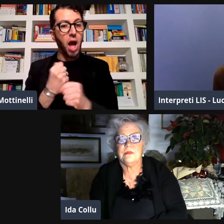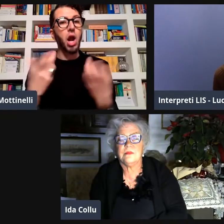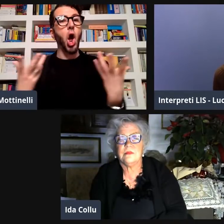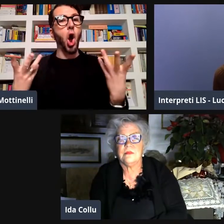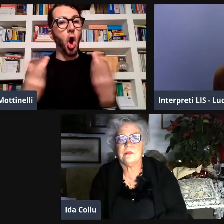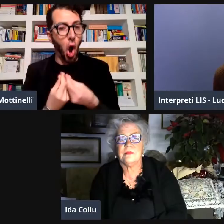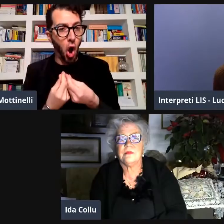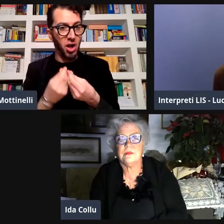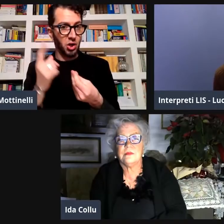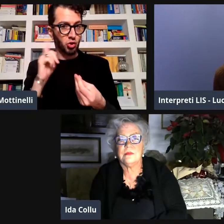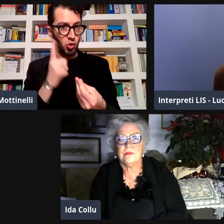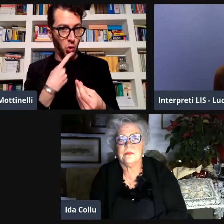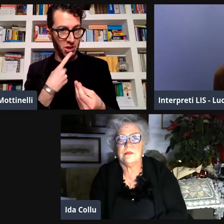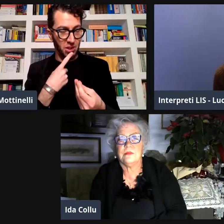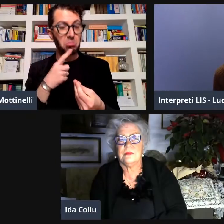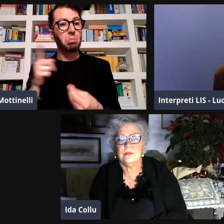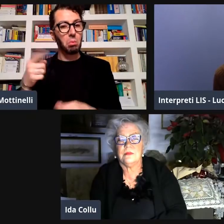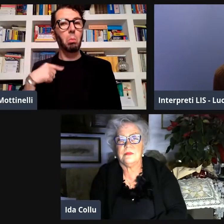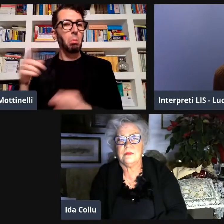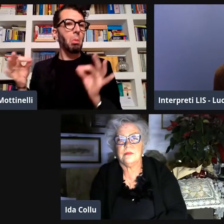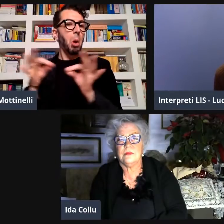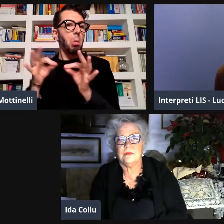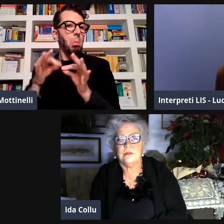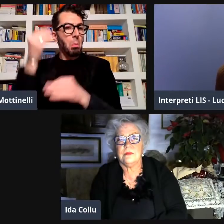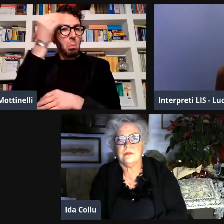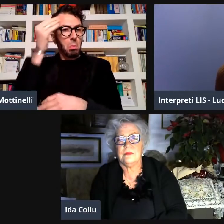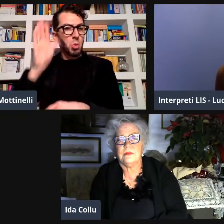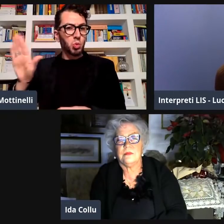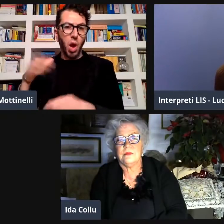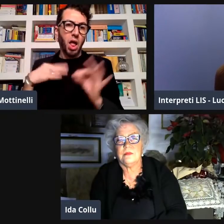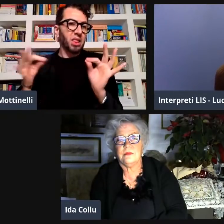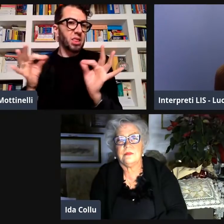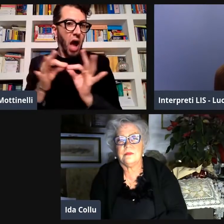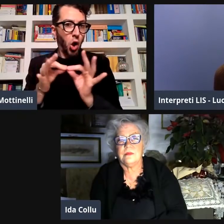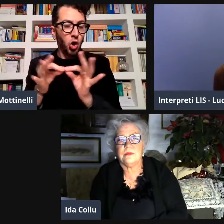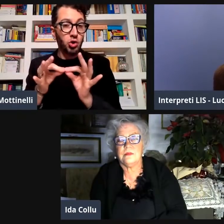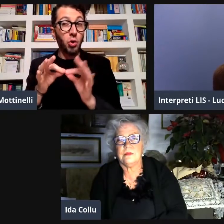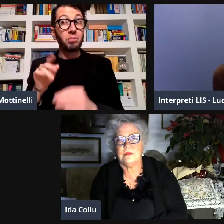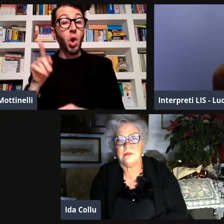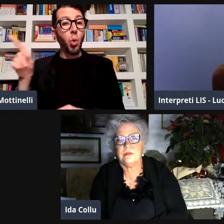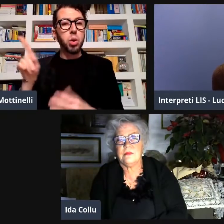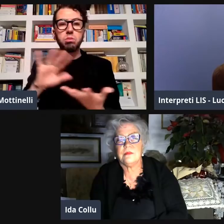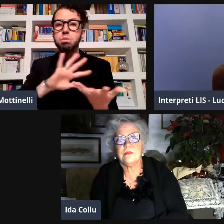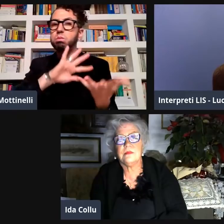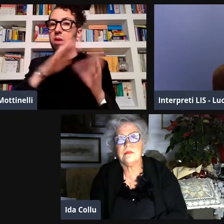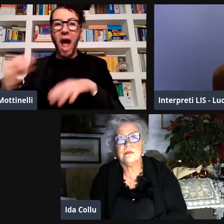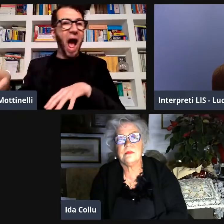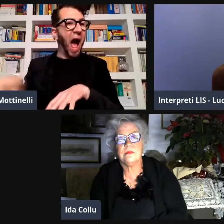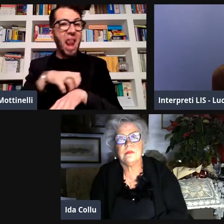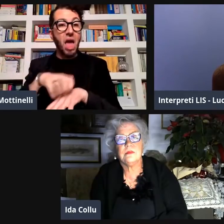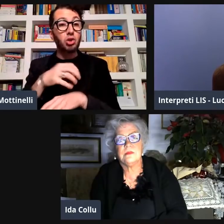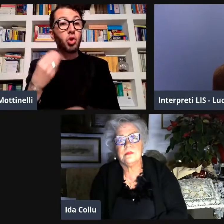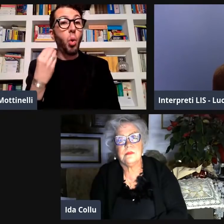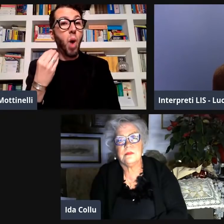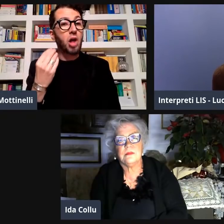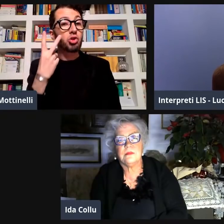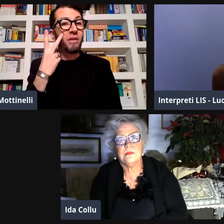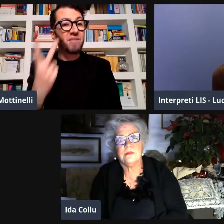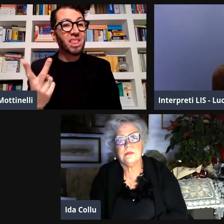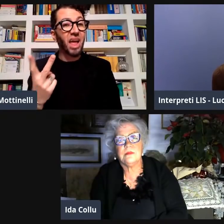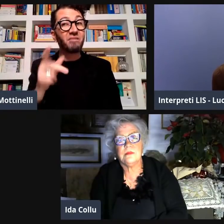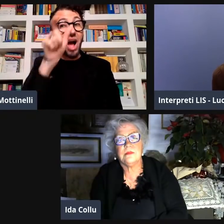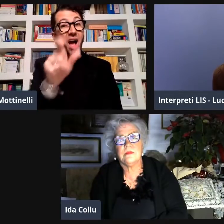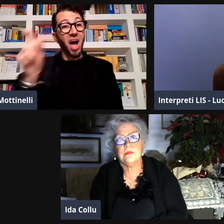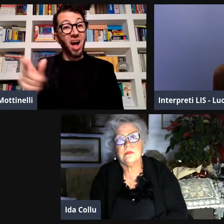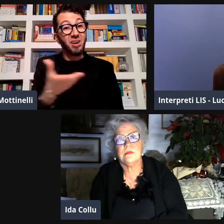Però quello che lui diceva è che a lui non piaceva dire lavorare per i sordi ma lavorare con i sordi. E io sono d'accordo